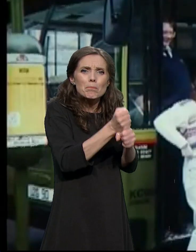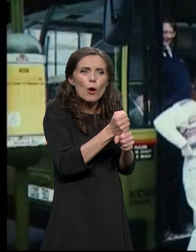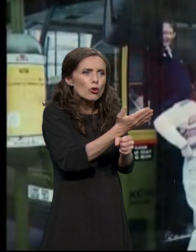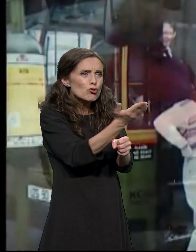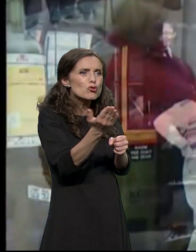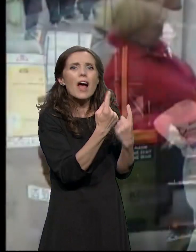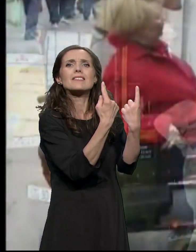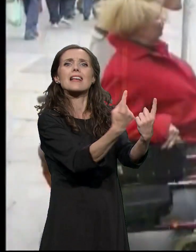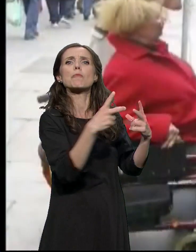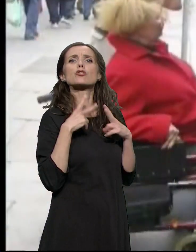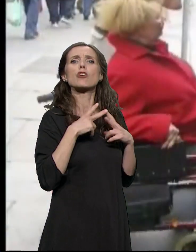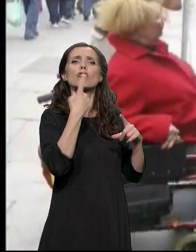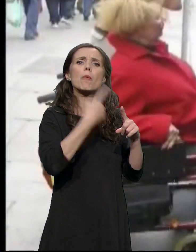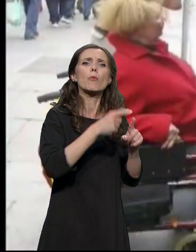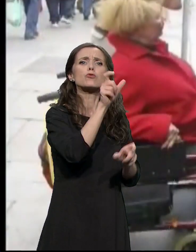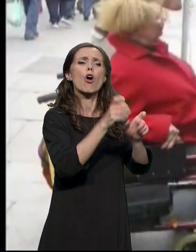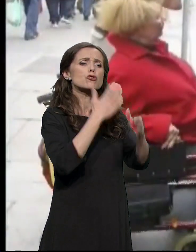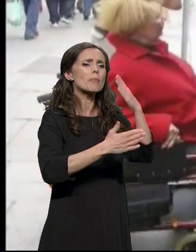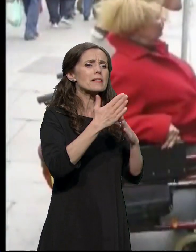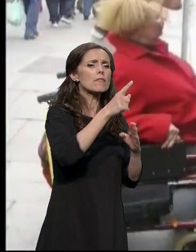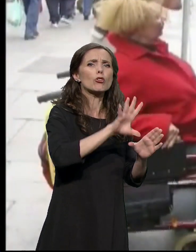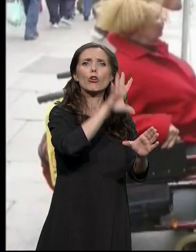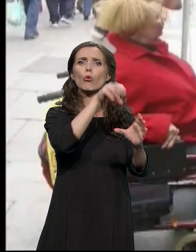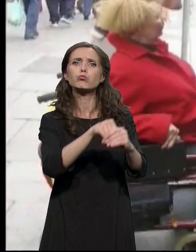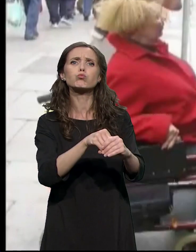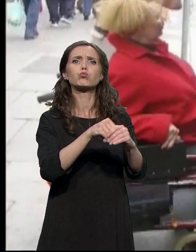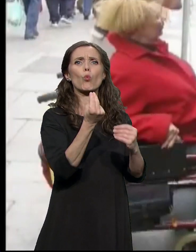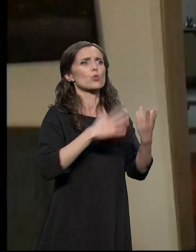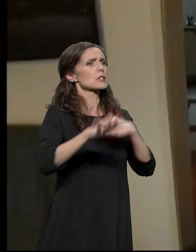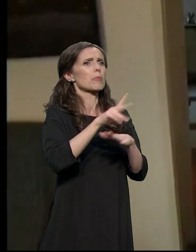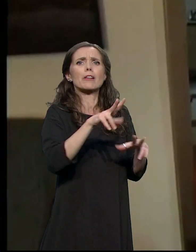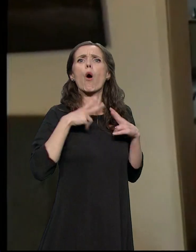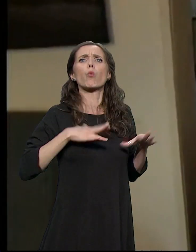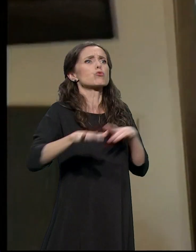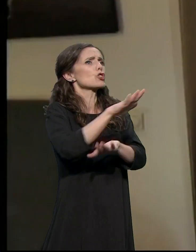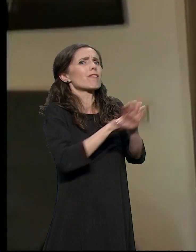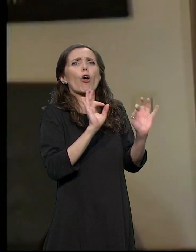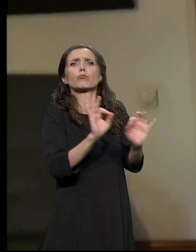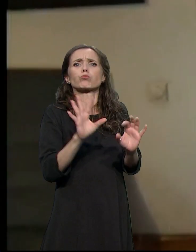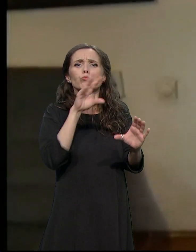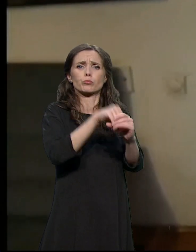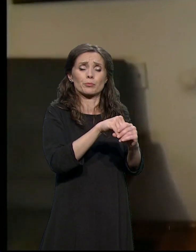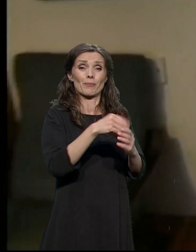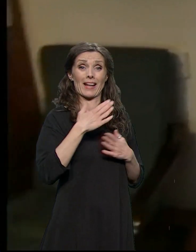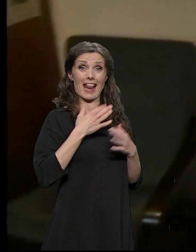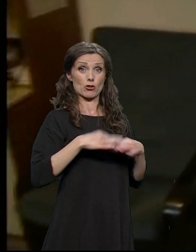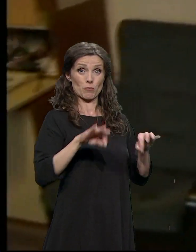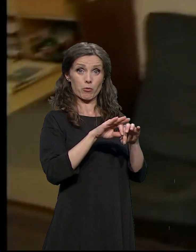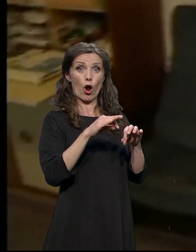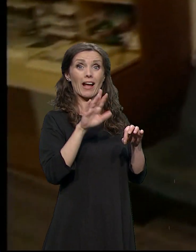građanskom učešću osoba sa invaliditetom u Srbiji. Naš projekat imao četiri glavne